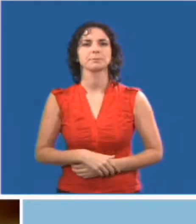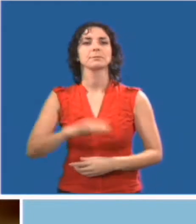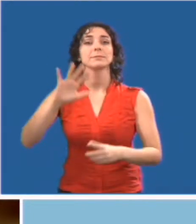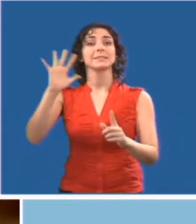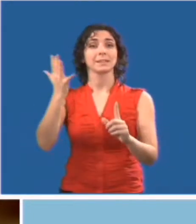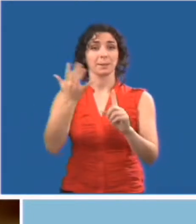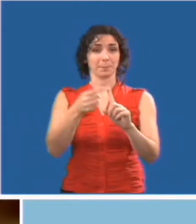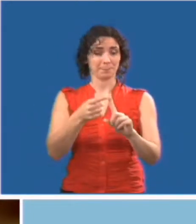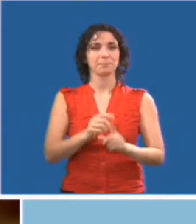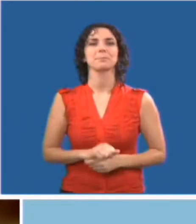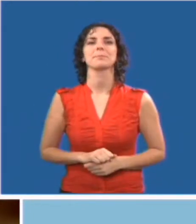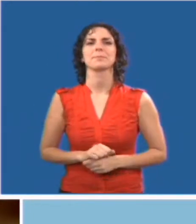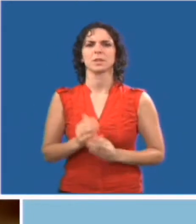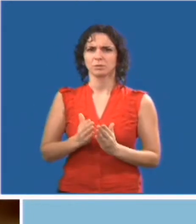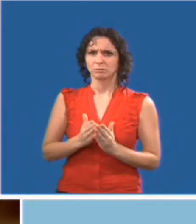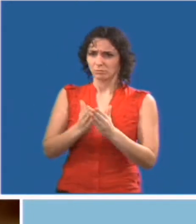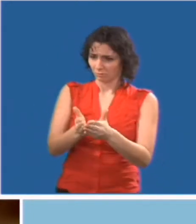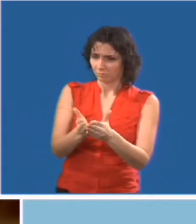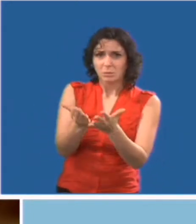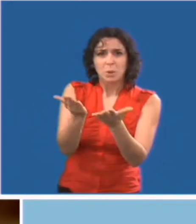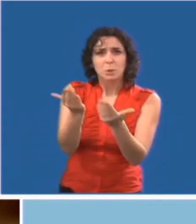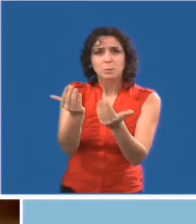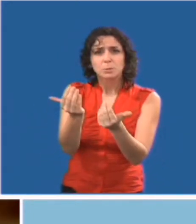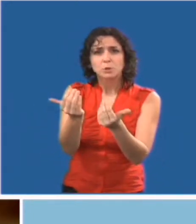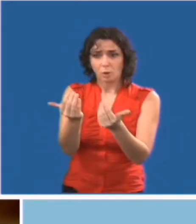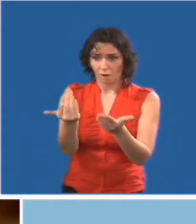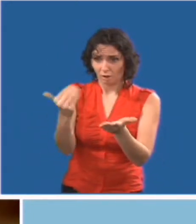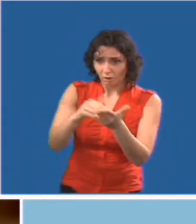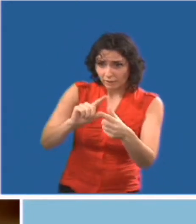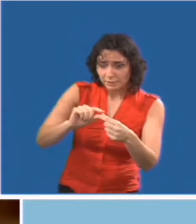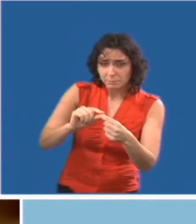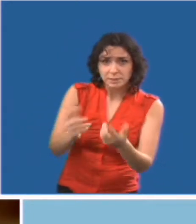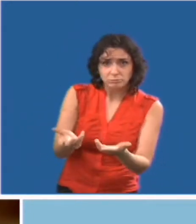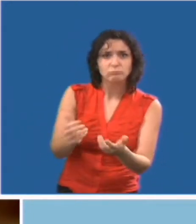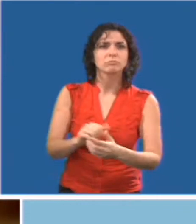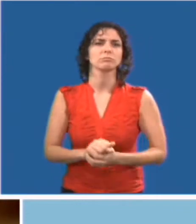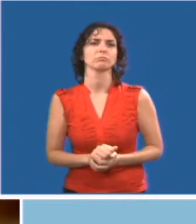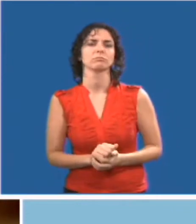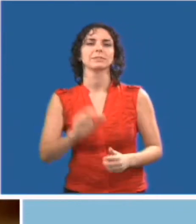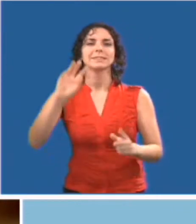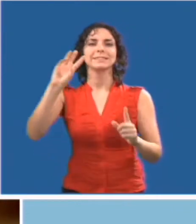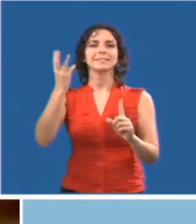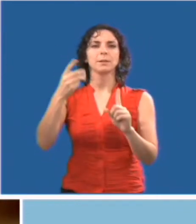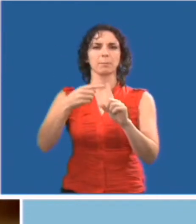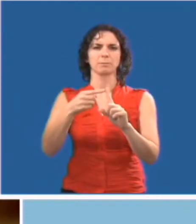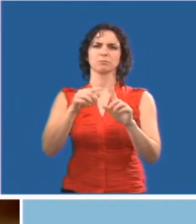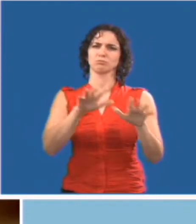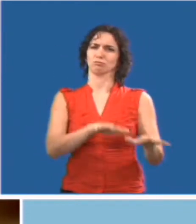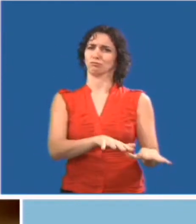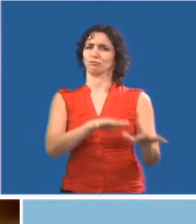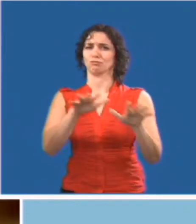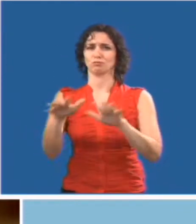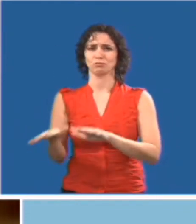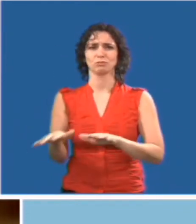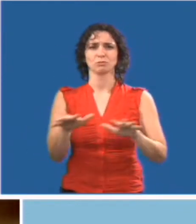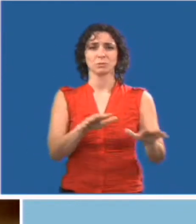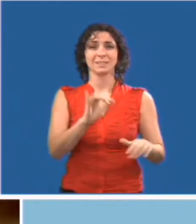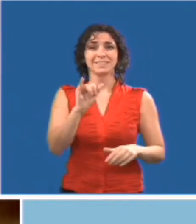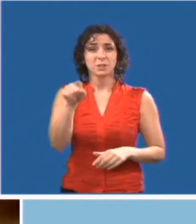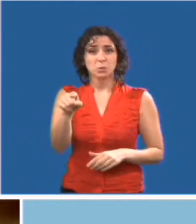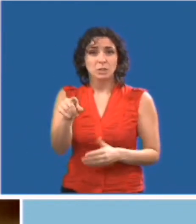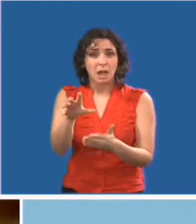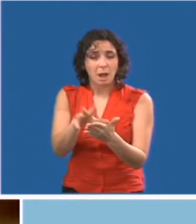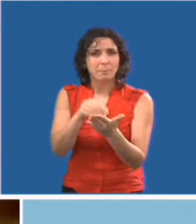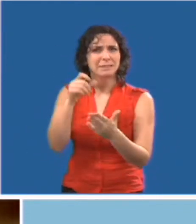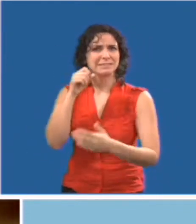répéter l'information. Prenez votre temps. Les personnes qui ont des difficultés d'apprentissage ont